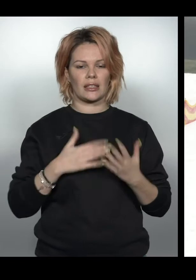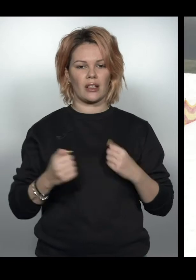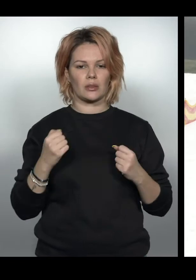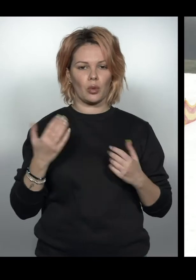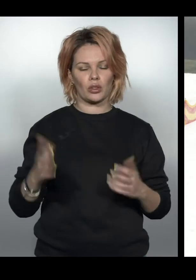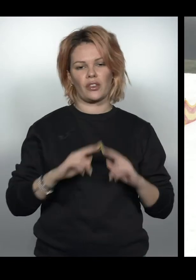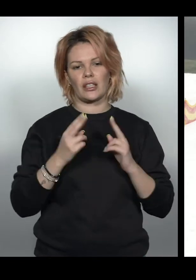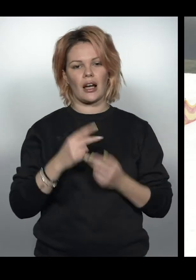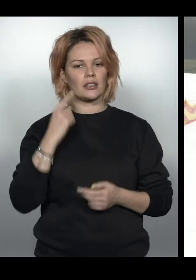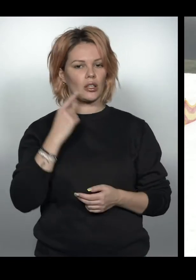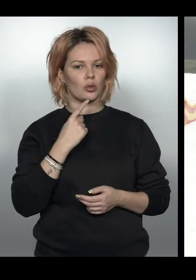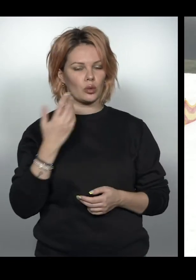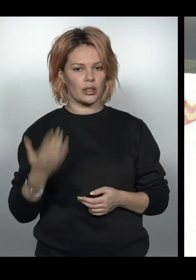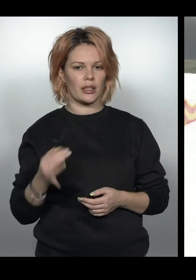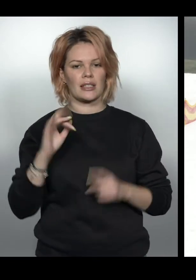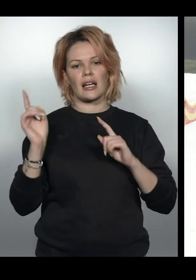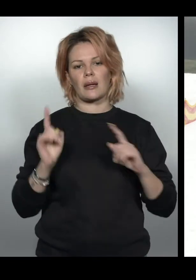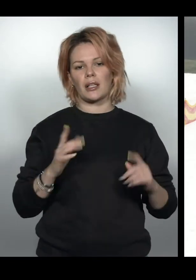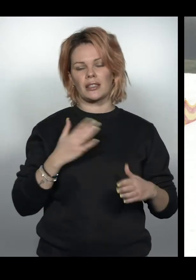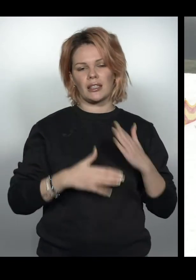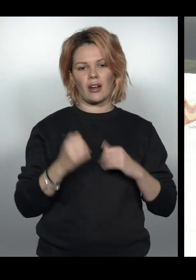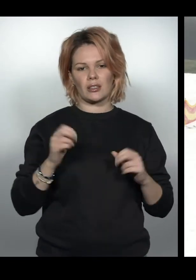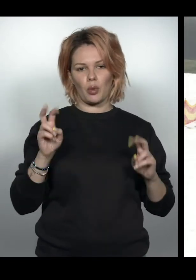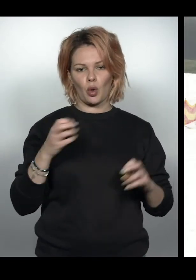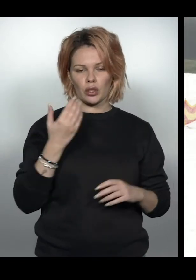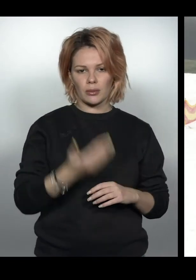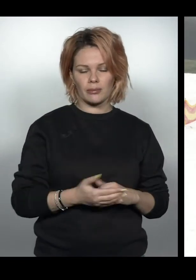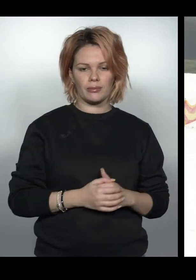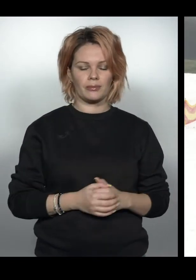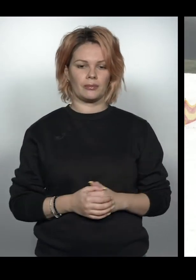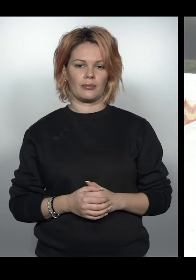Укрцентр Інваспорт, і Федерація Глухих, і Закарпатський Інваспорт.